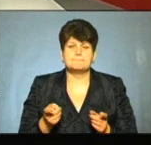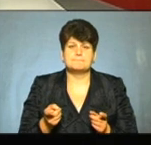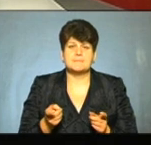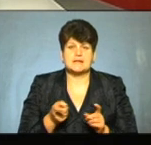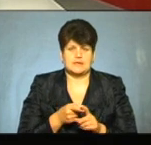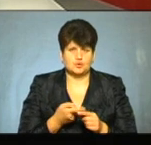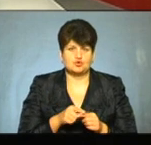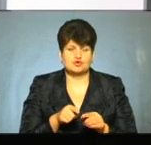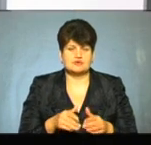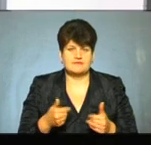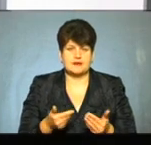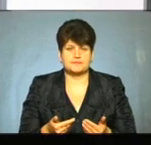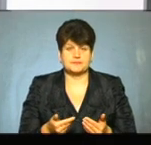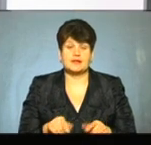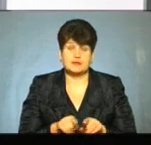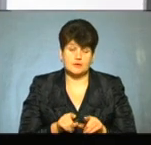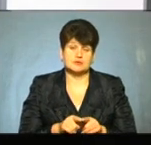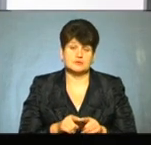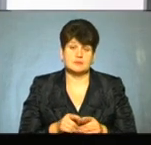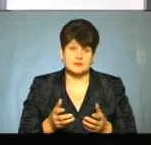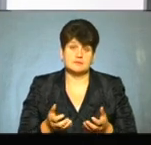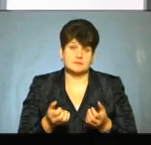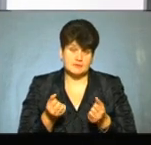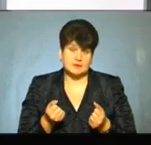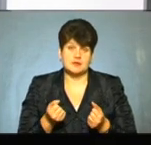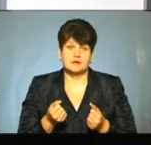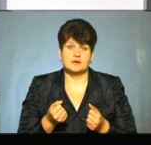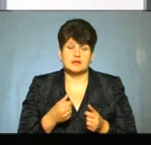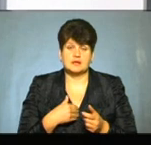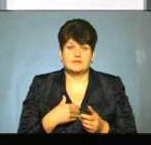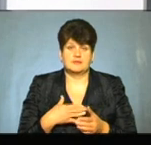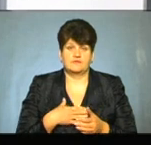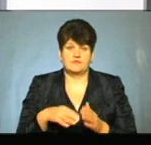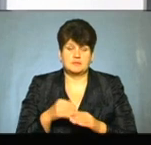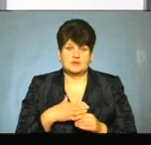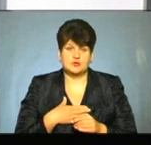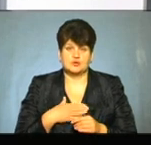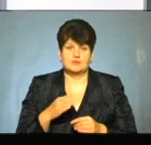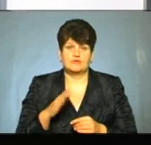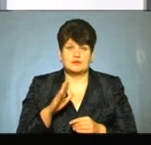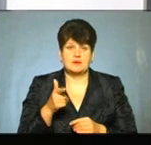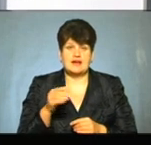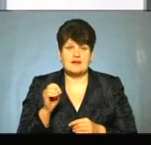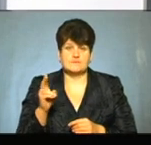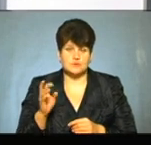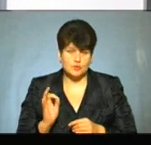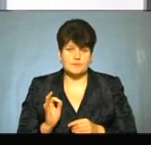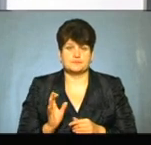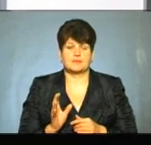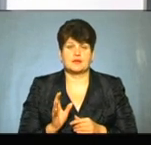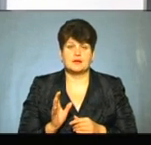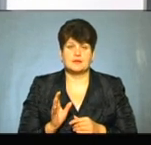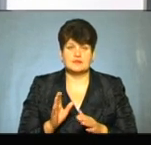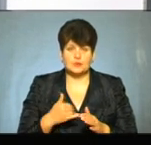до такого звернення? Ну, звичайно, ми також звернення прийняли. Ми прийняли звернення і до нашого народного депутата, який обраний по нашому окрузі Володимира Гевка. звернулися до парламенту